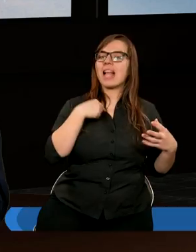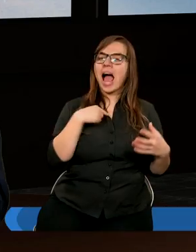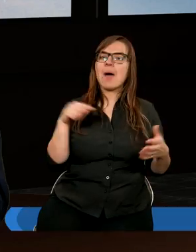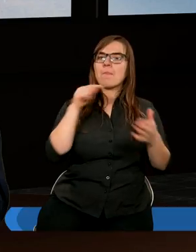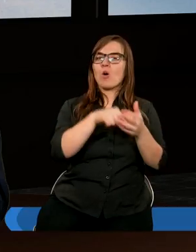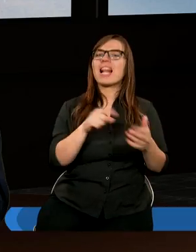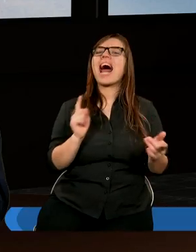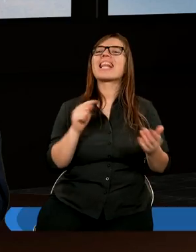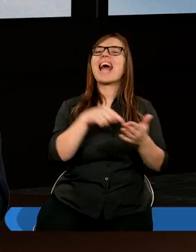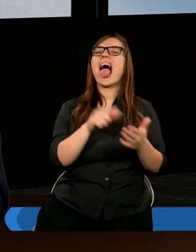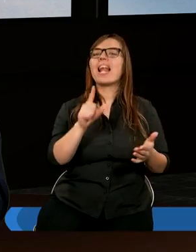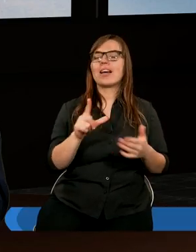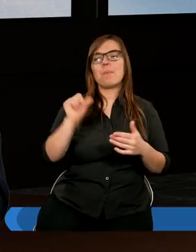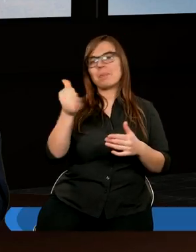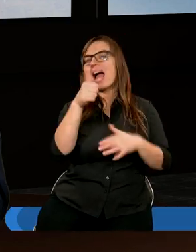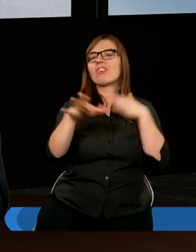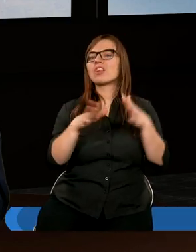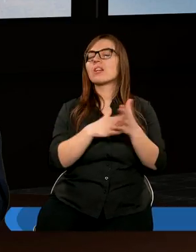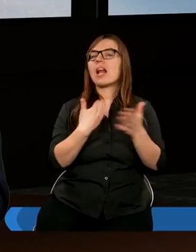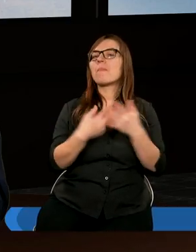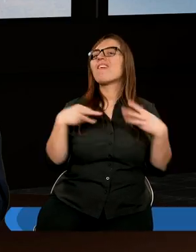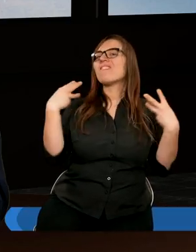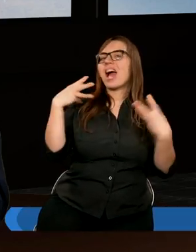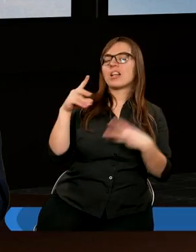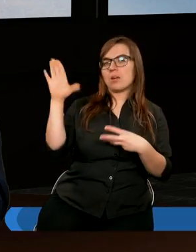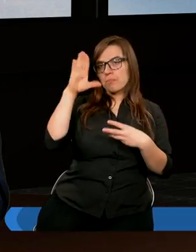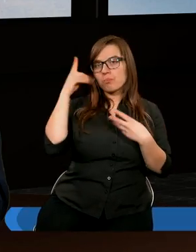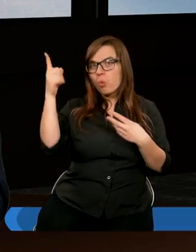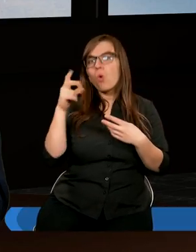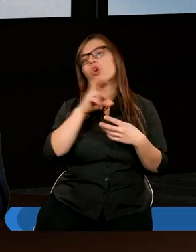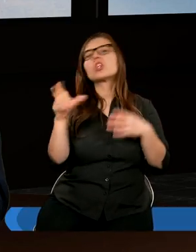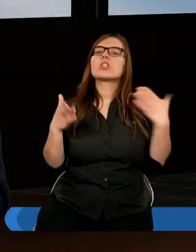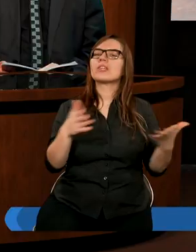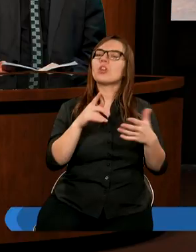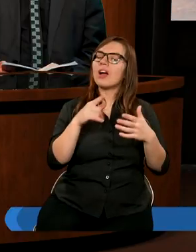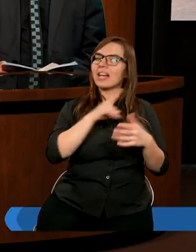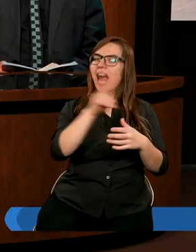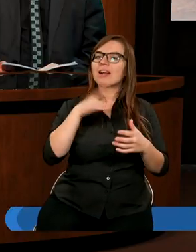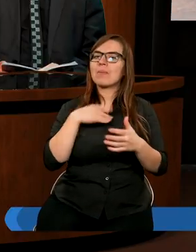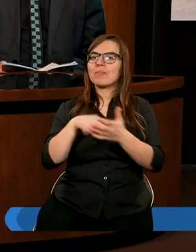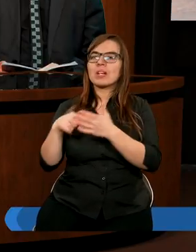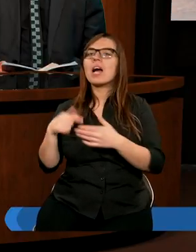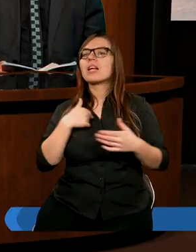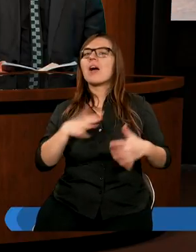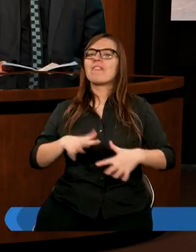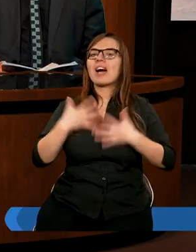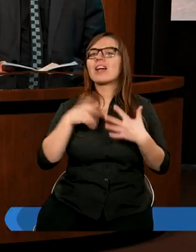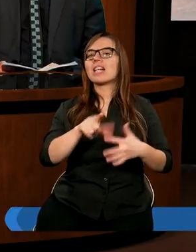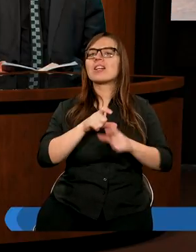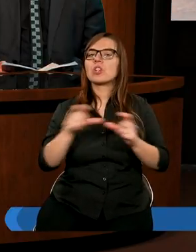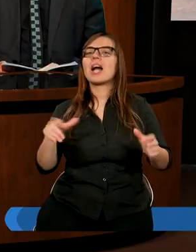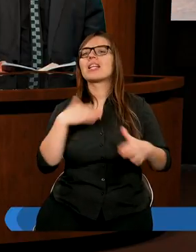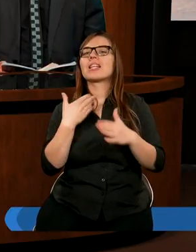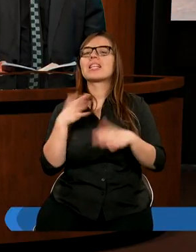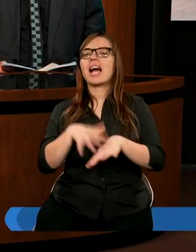jako na pierwszym miejscu, na ważnym miejscu. Ale ja też mam wrażenie, że my ten czas